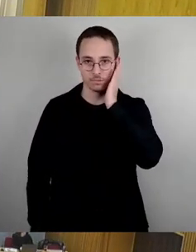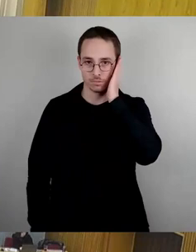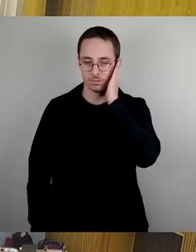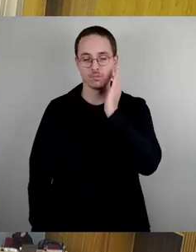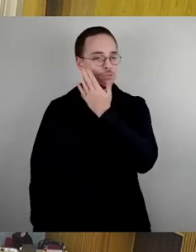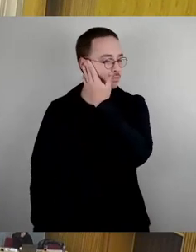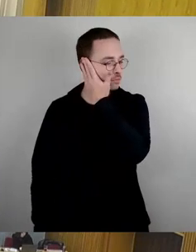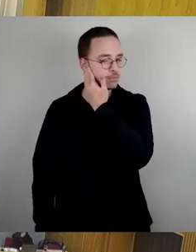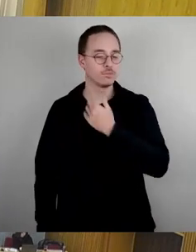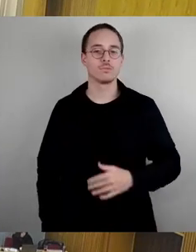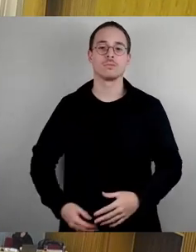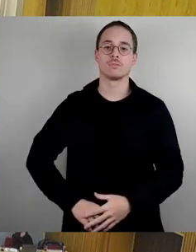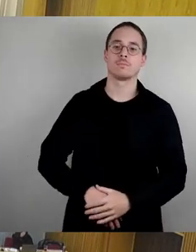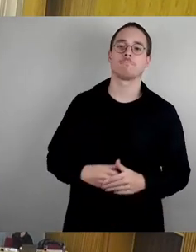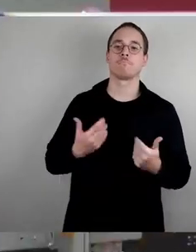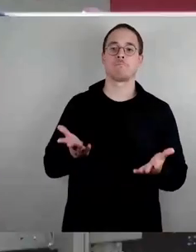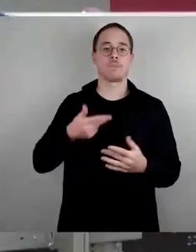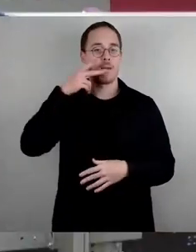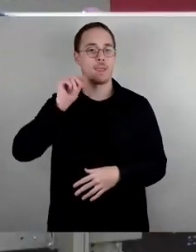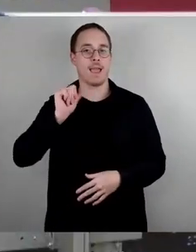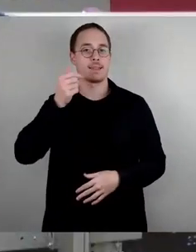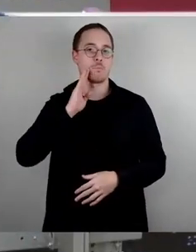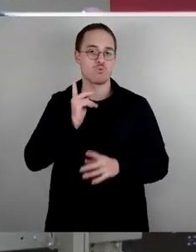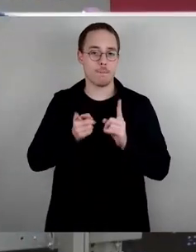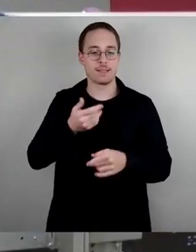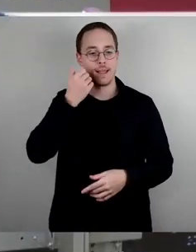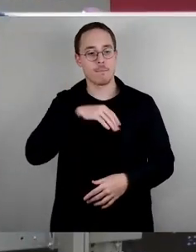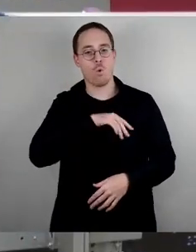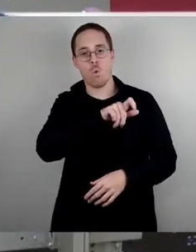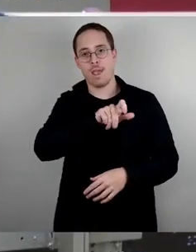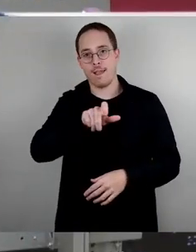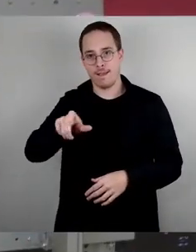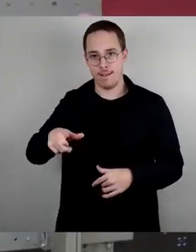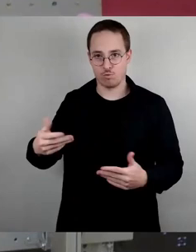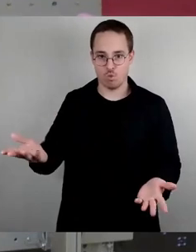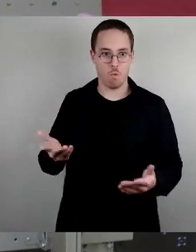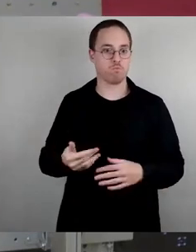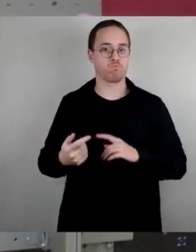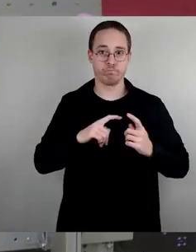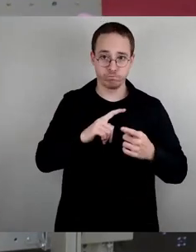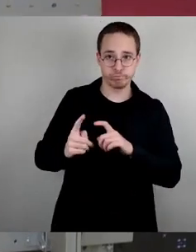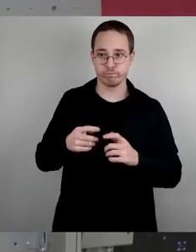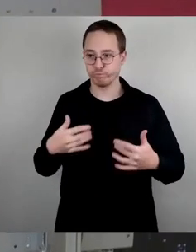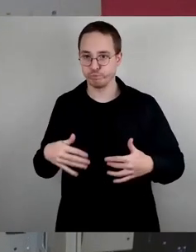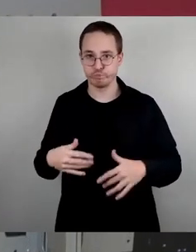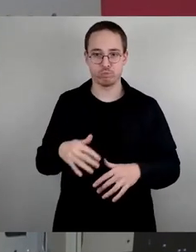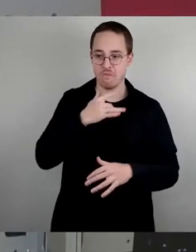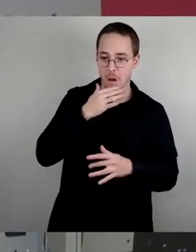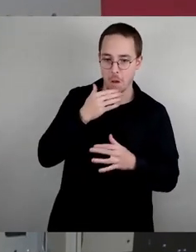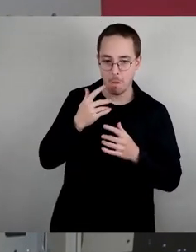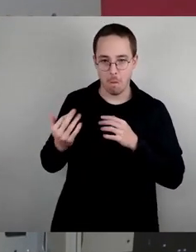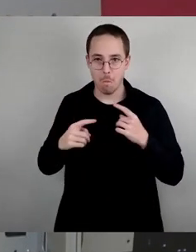Ja, Herr erster Bürgermeister, liebe Kolleginnen und Kollegen, es ist ja eine lebhafte Debatte geworden, es ist ja auch schön, dass hier so mit